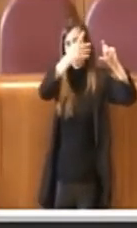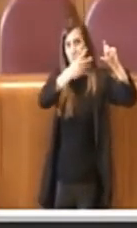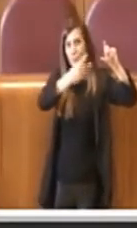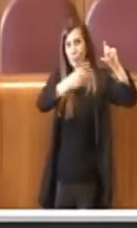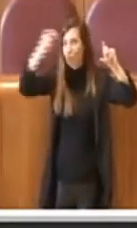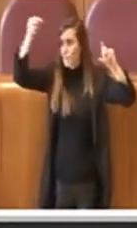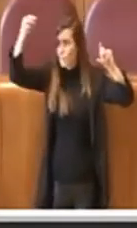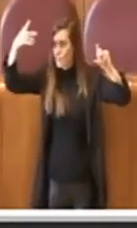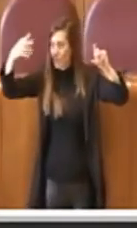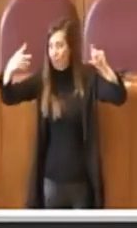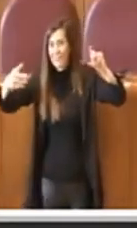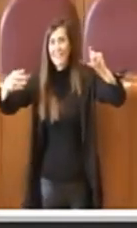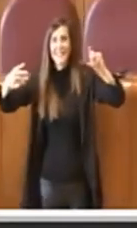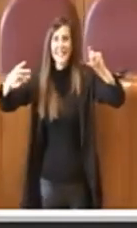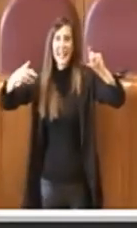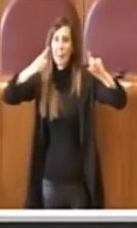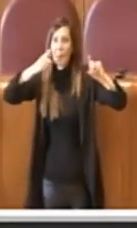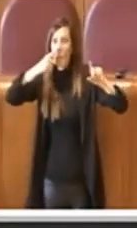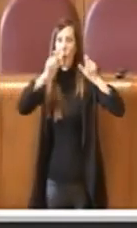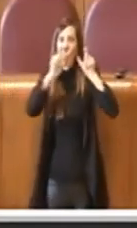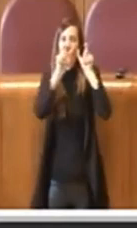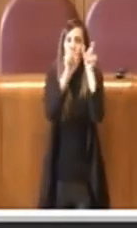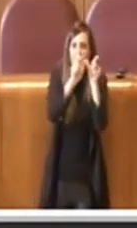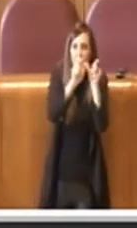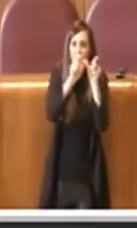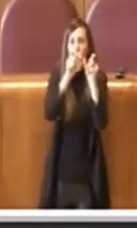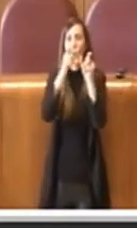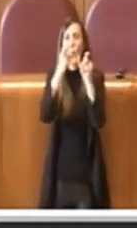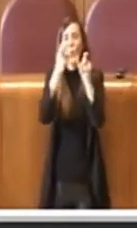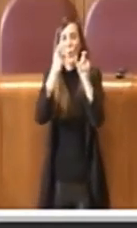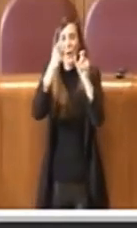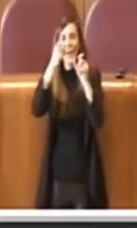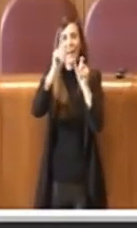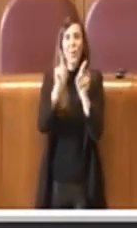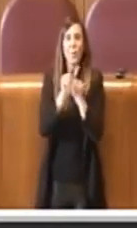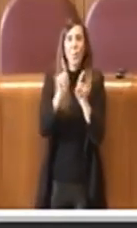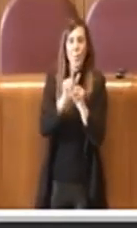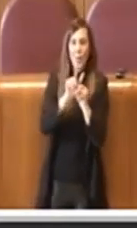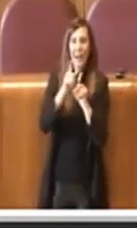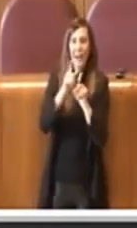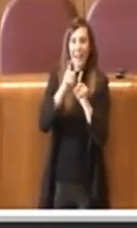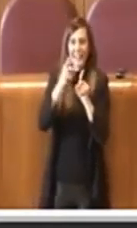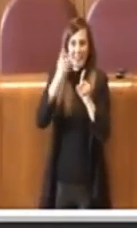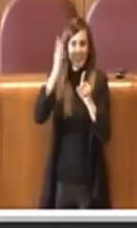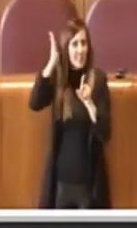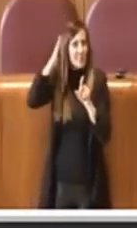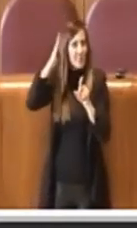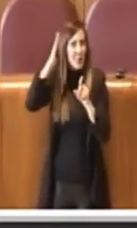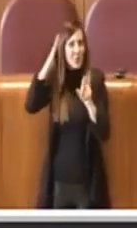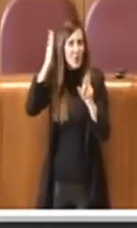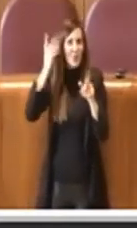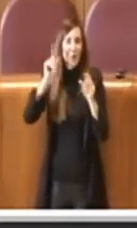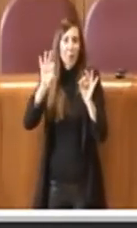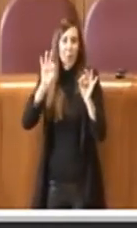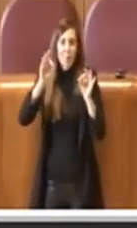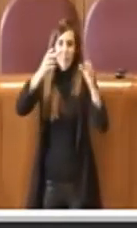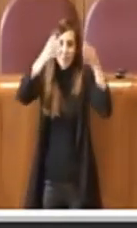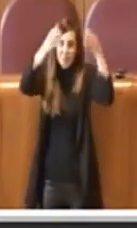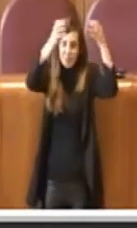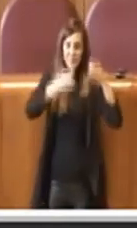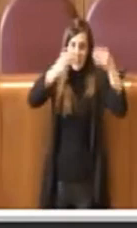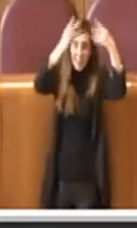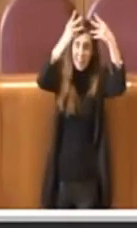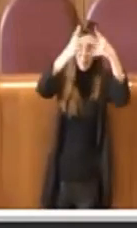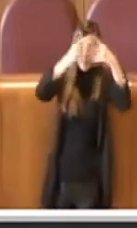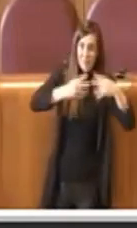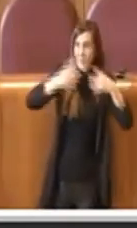appunto delle specifiche appositi poggiatesta, insomma, si chiamano appunto così, che potessero riportare